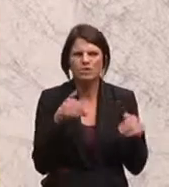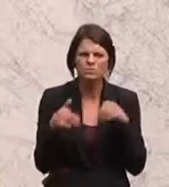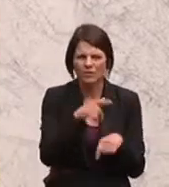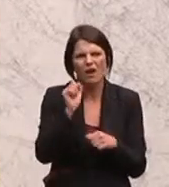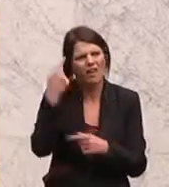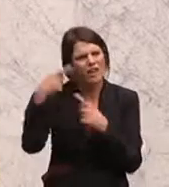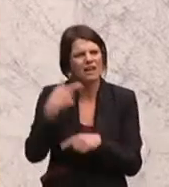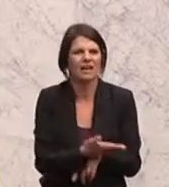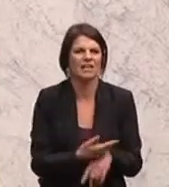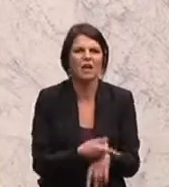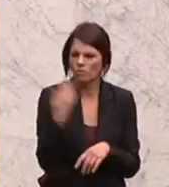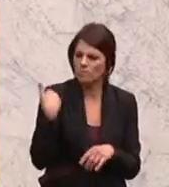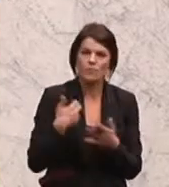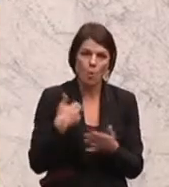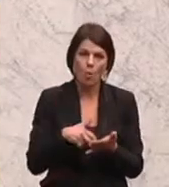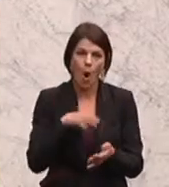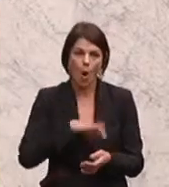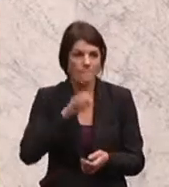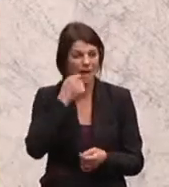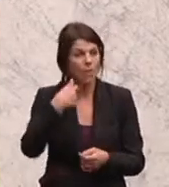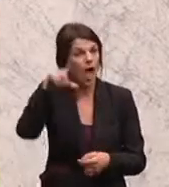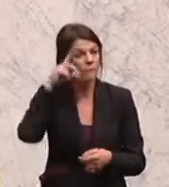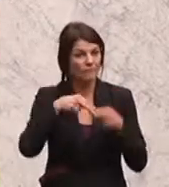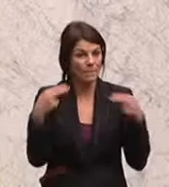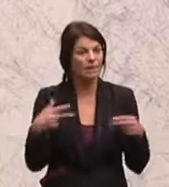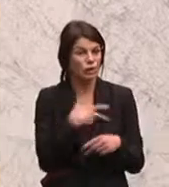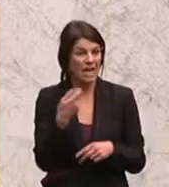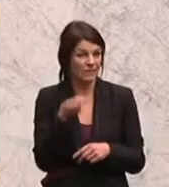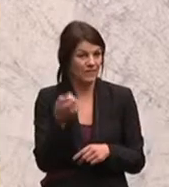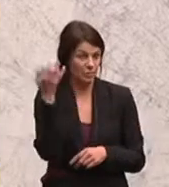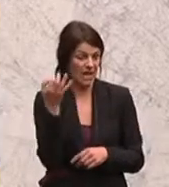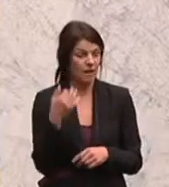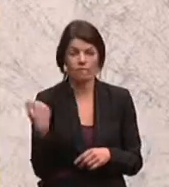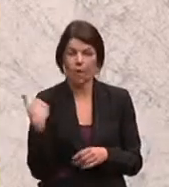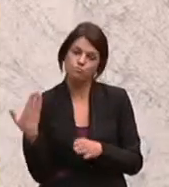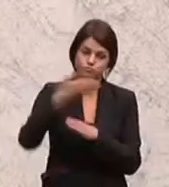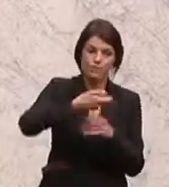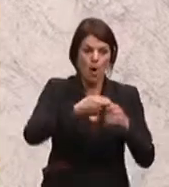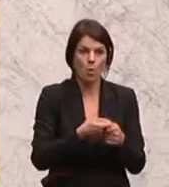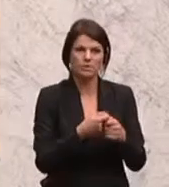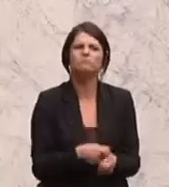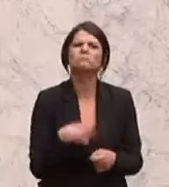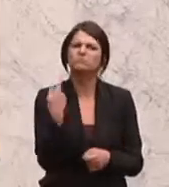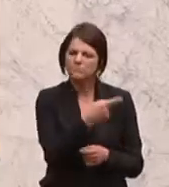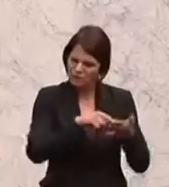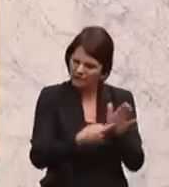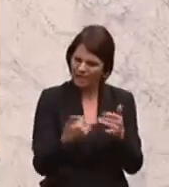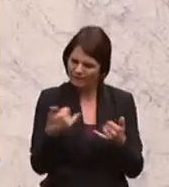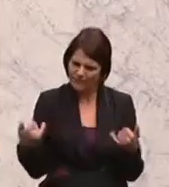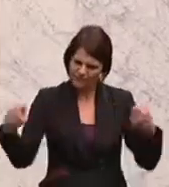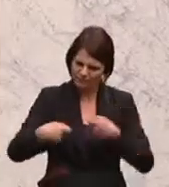erinnern, Sie waren einmal noch als Obmann des Hauptverbandes der Sozialversicherungsträger bei uns im Club und haben uns die Finanzierungsströme